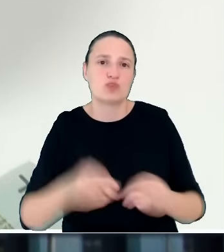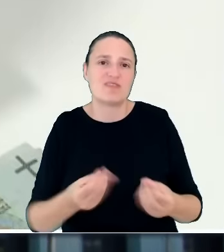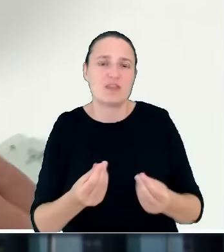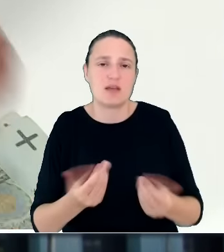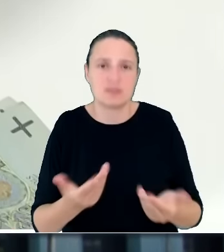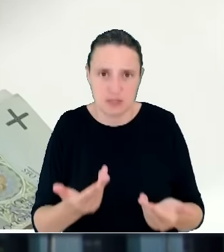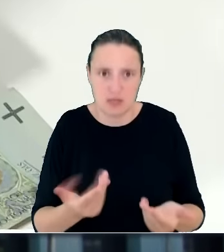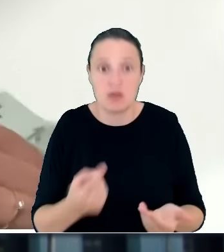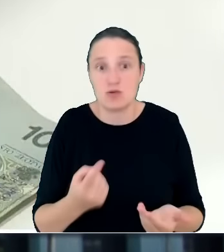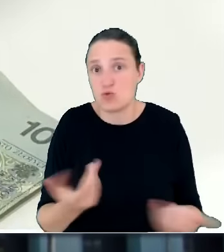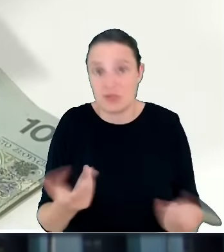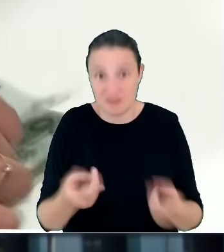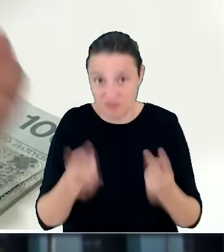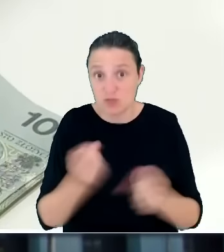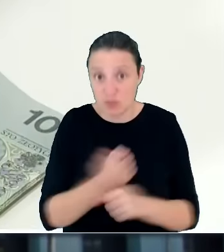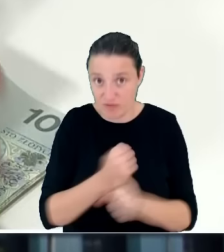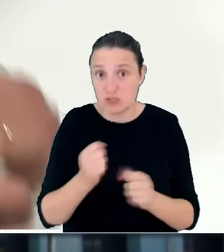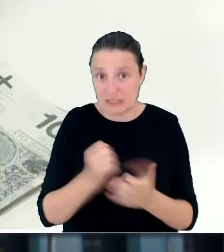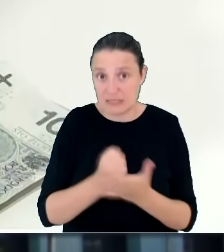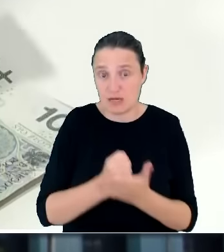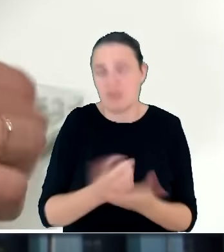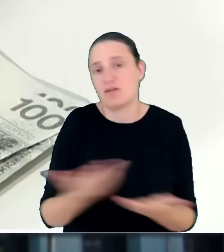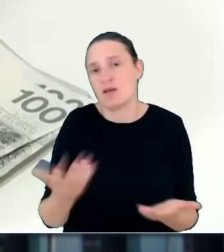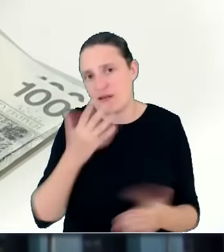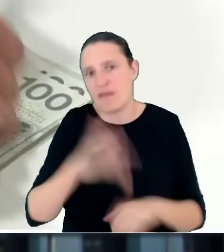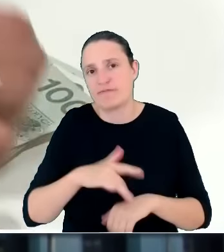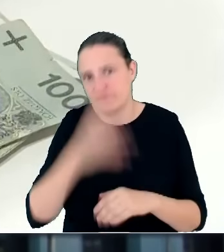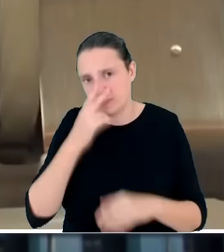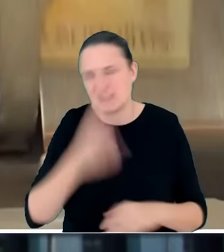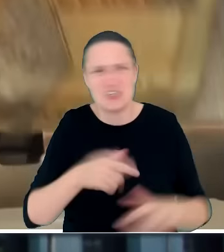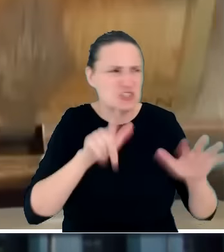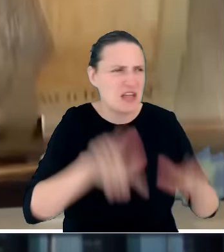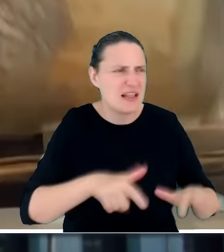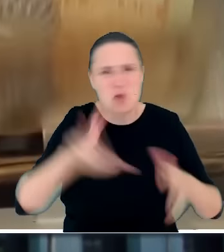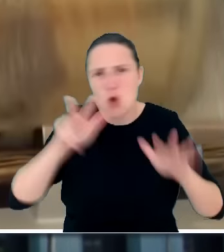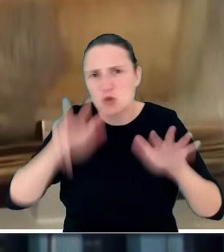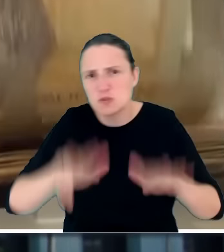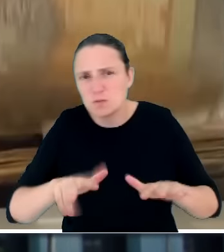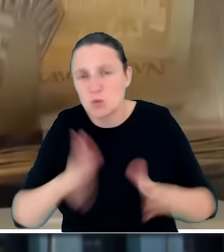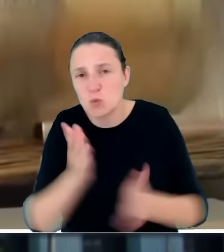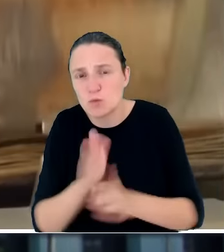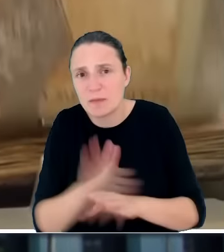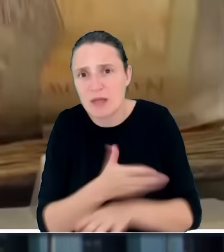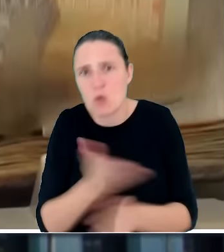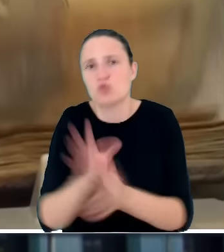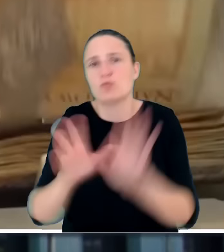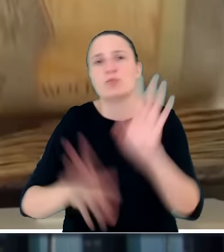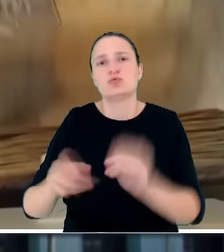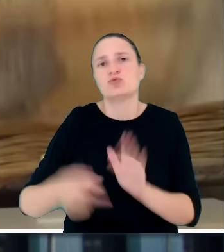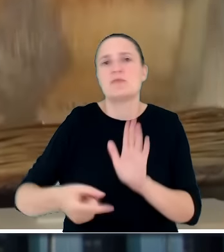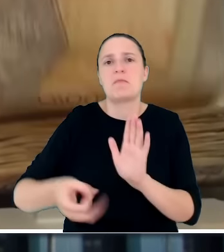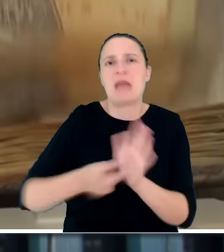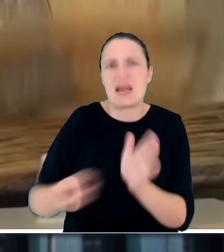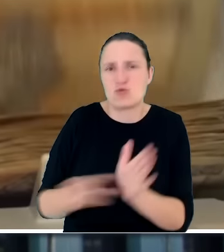państwa. W ciągu siedmiu, ośmiu miesięcy doprowadzono do poważnej dziury budżetowej. Nie spina się